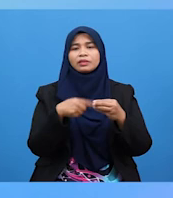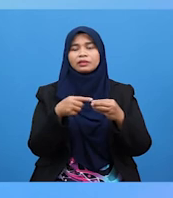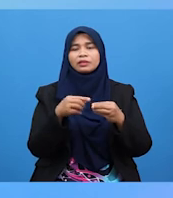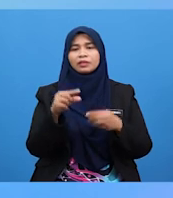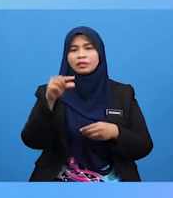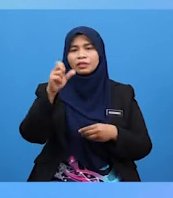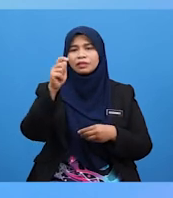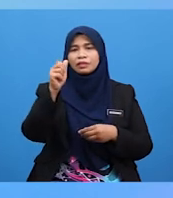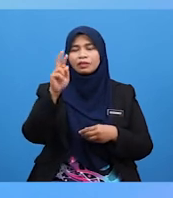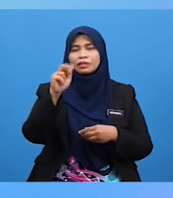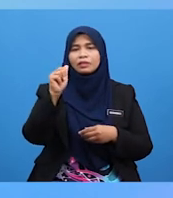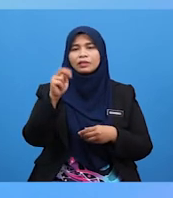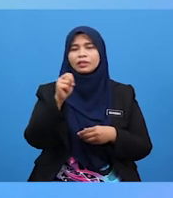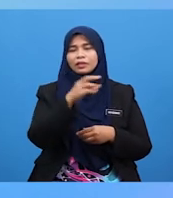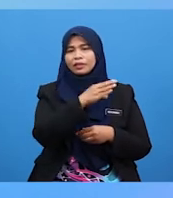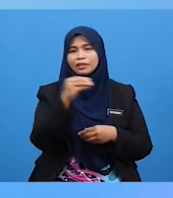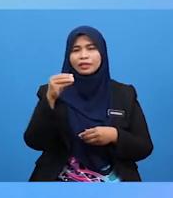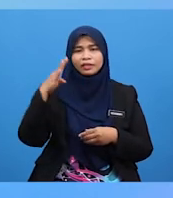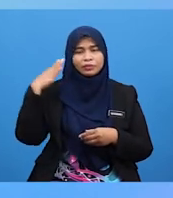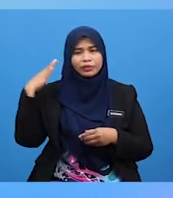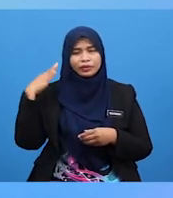Getaran Dan Bunyi